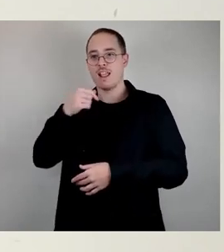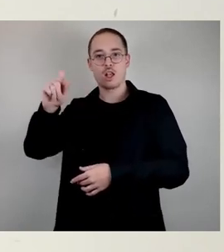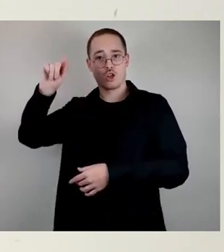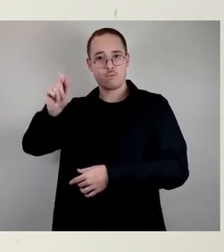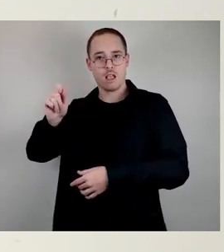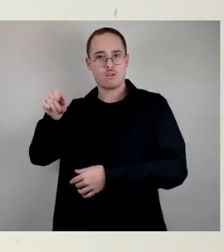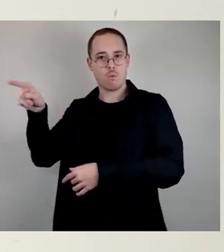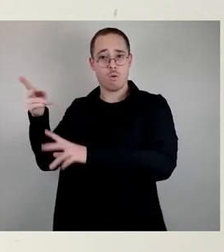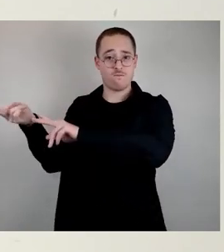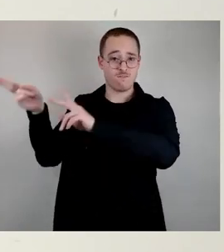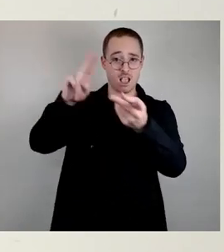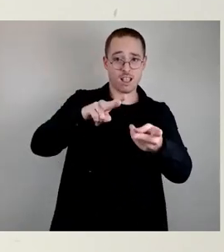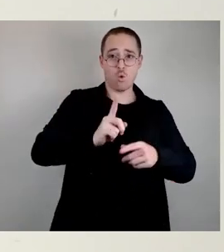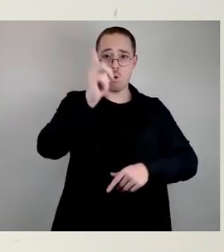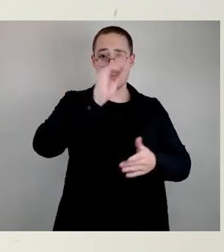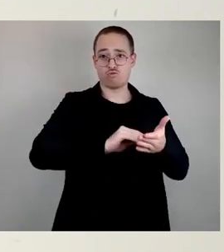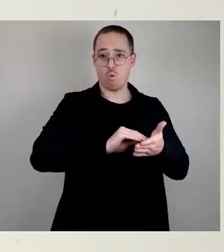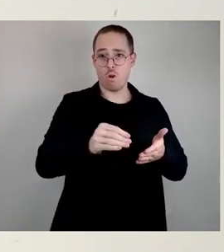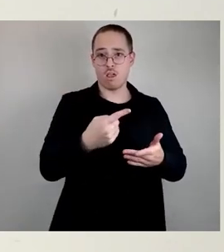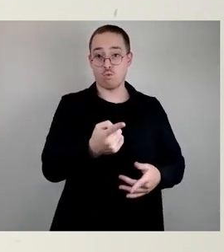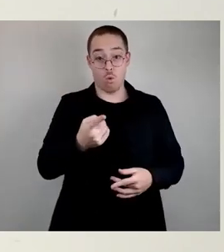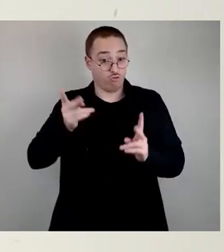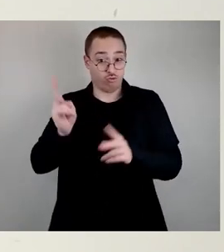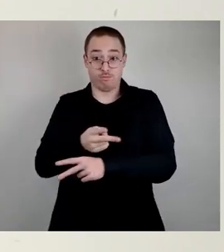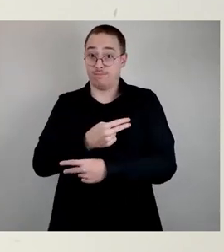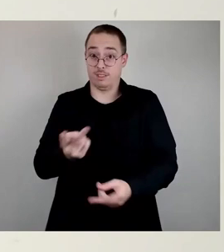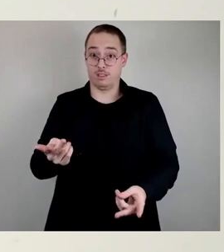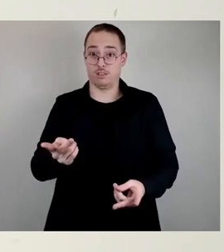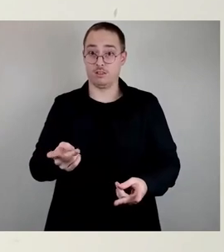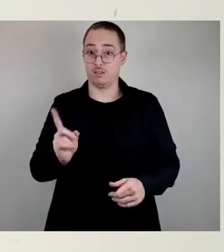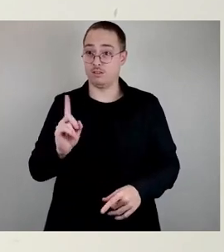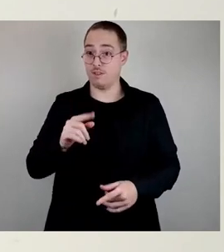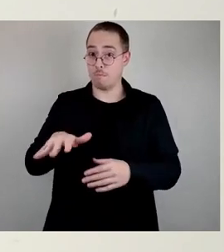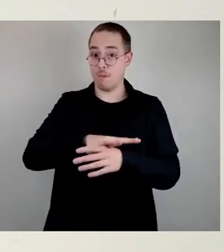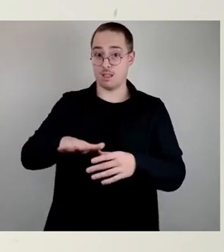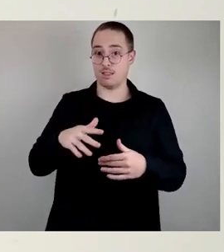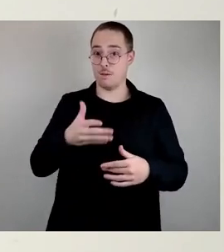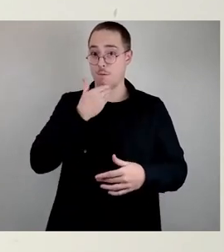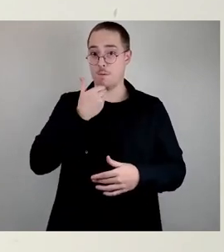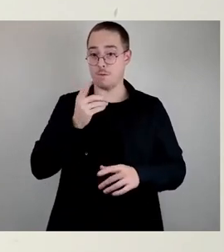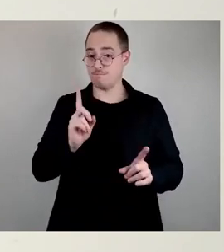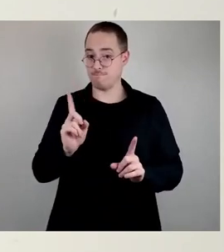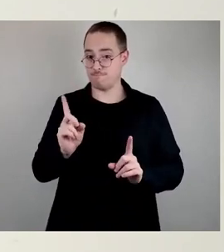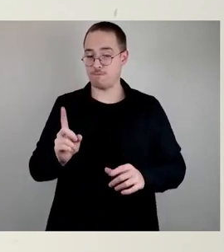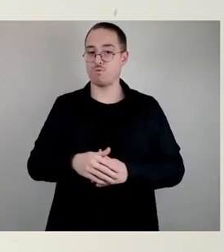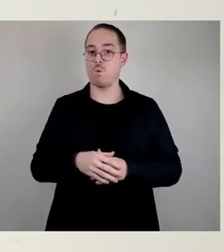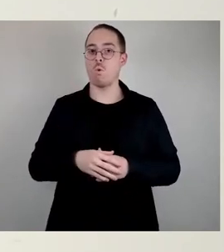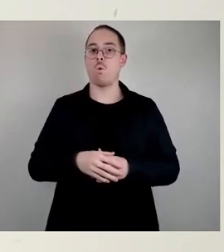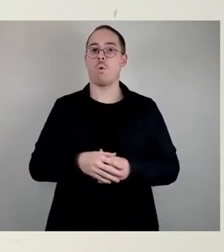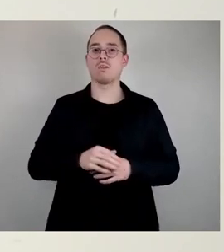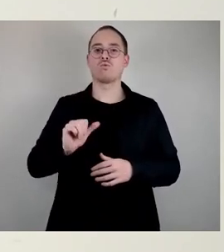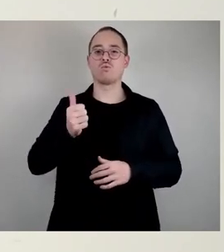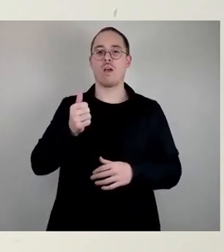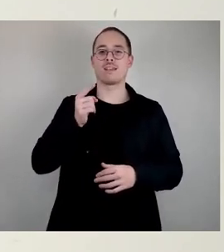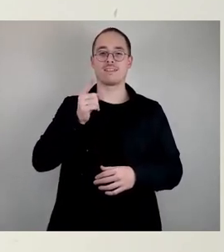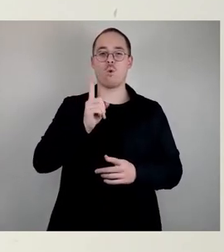Dresden, das stimmt nicht. Was richtig ist, dass nicht erstens die Wunschschule dann gefunden wird, was die Oberschule angeht, wenn ich von